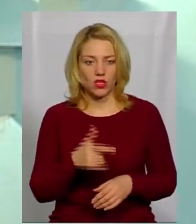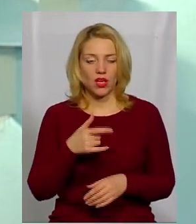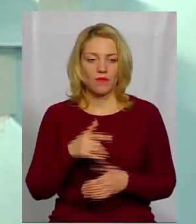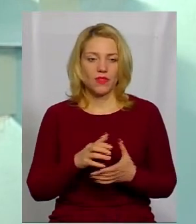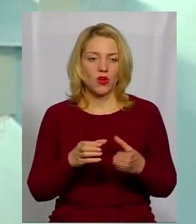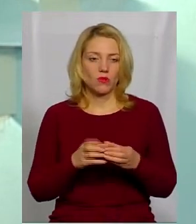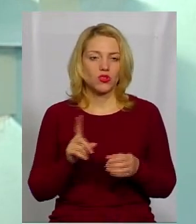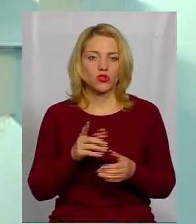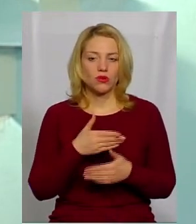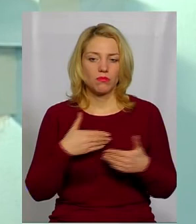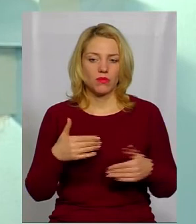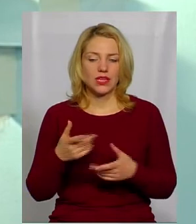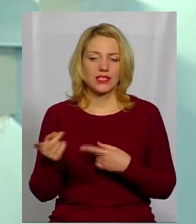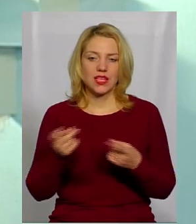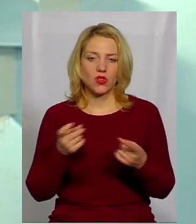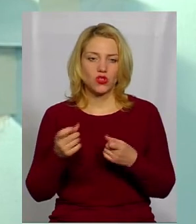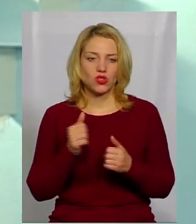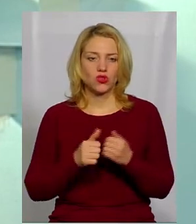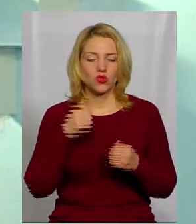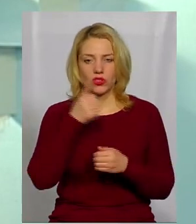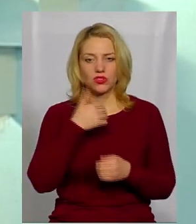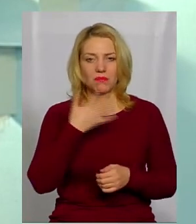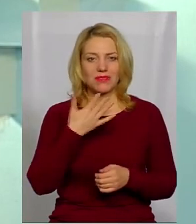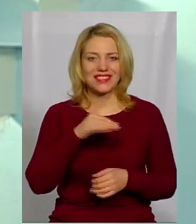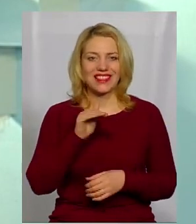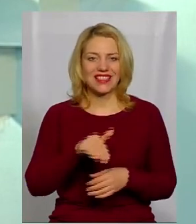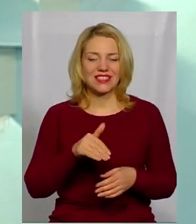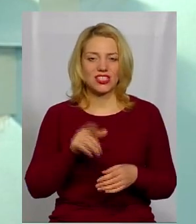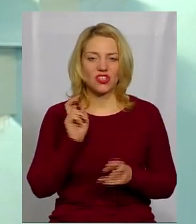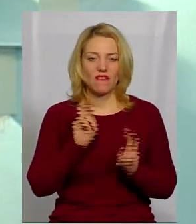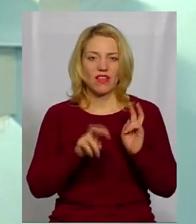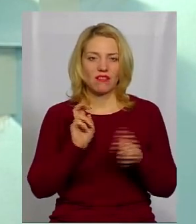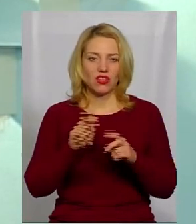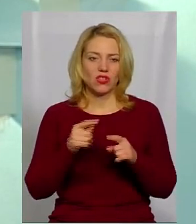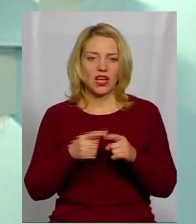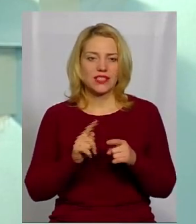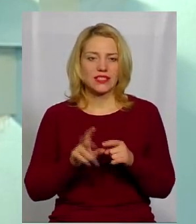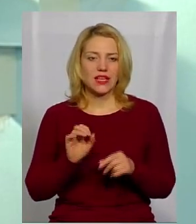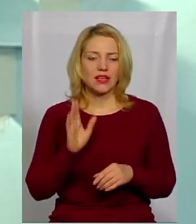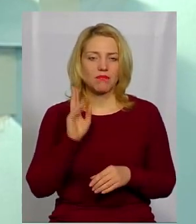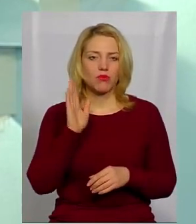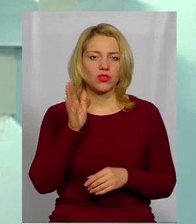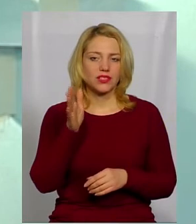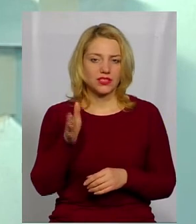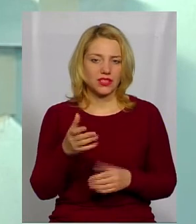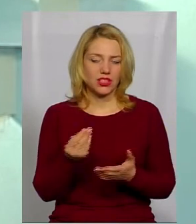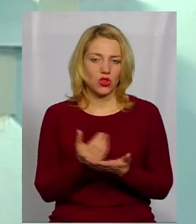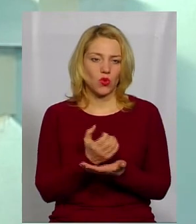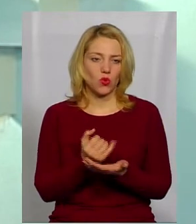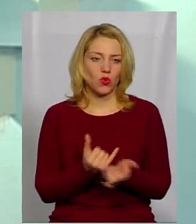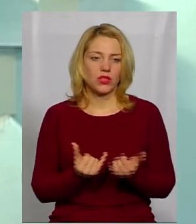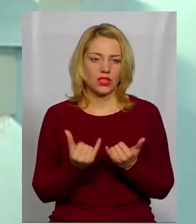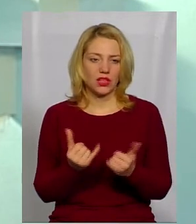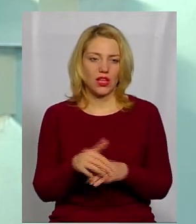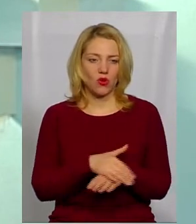що ми залучаємо щорічно більше 50 тисяч відвідувачів, а це потенційні доходи для